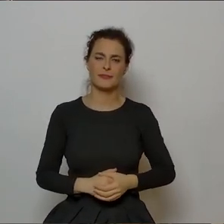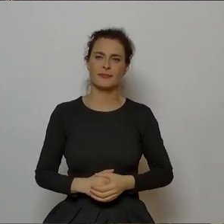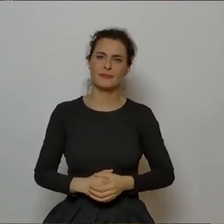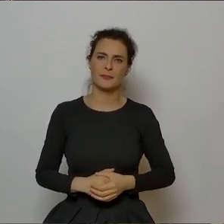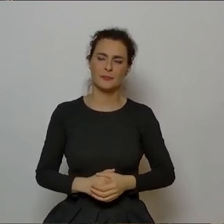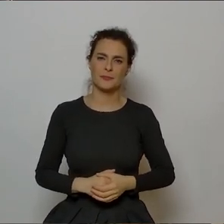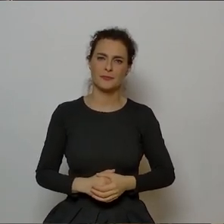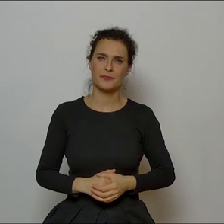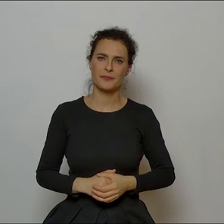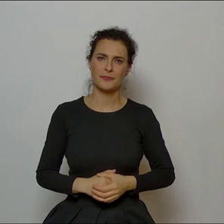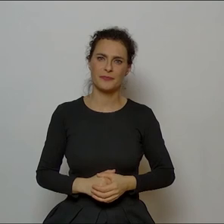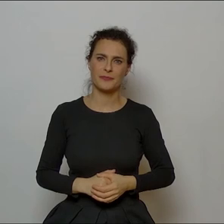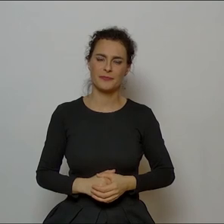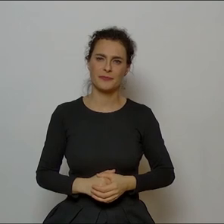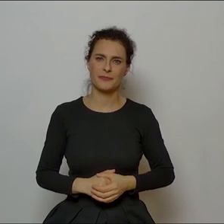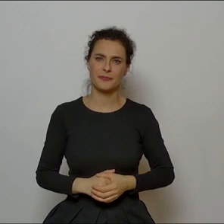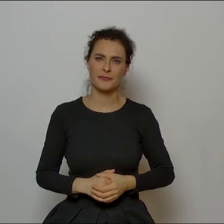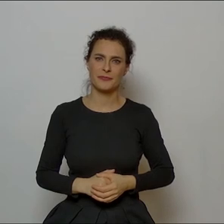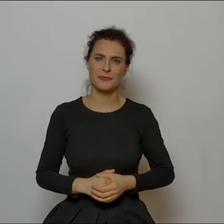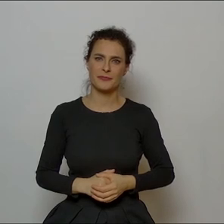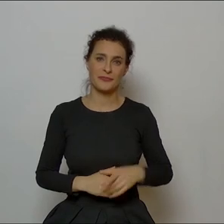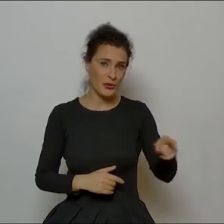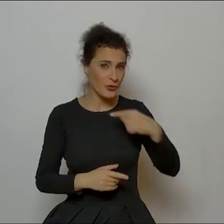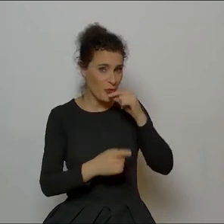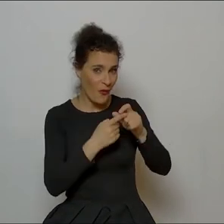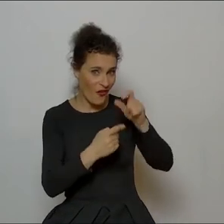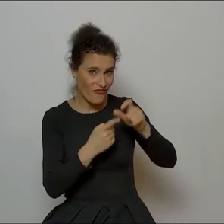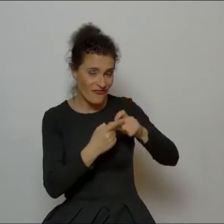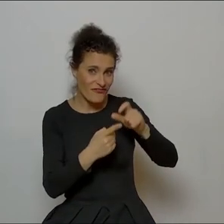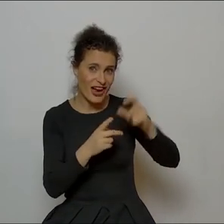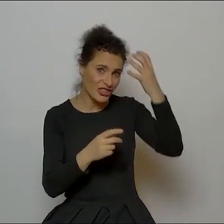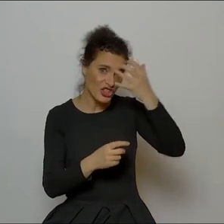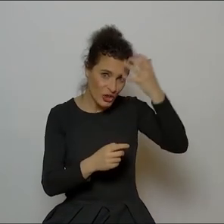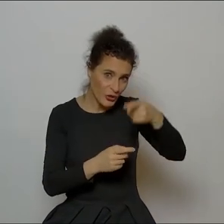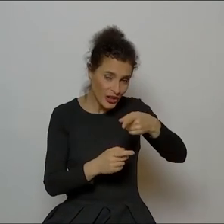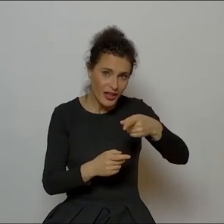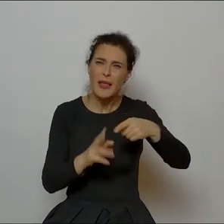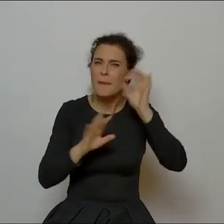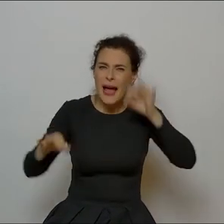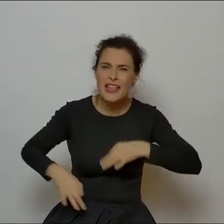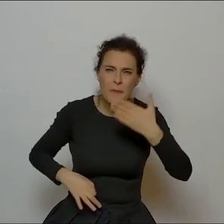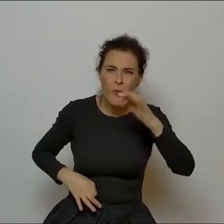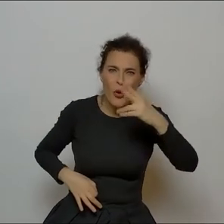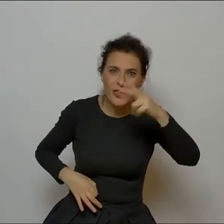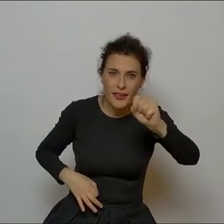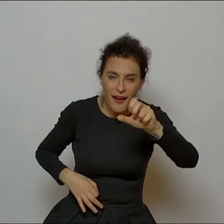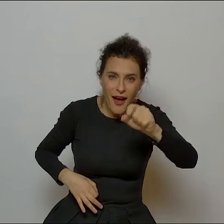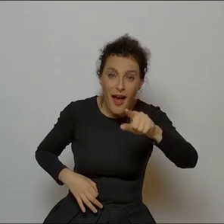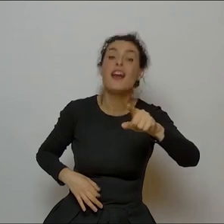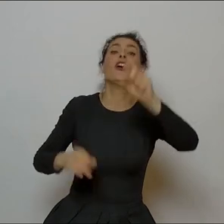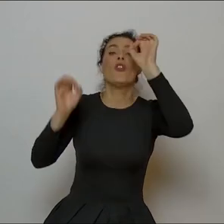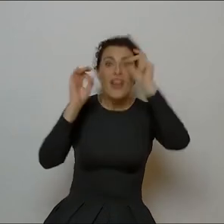To Natalia odpowie na temat słowa dziki, tak? Tak, tak, bardzo pani Monika, tak, Monice, bardzo dziękuję,